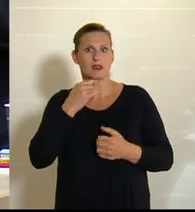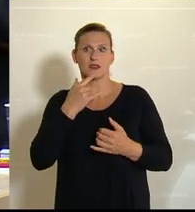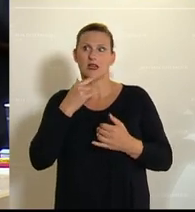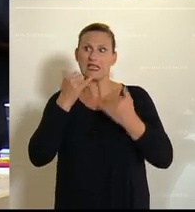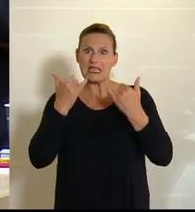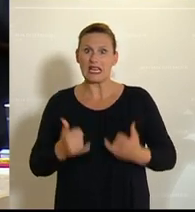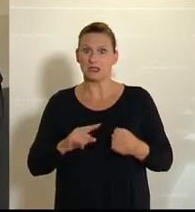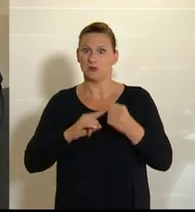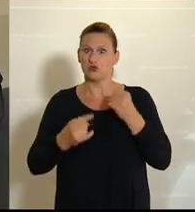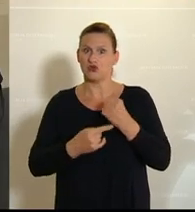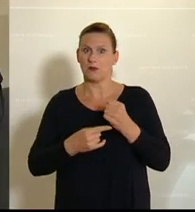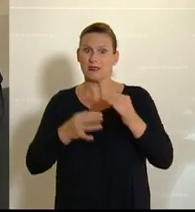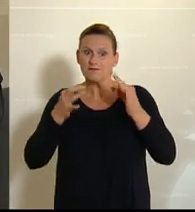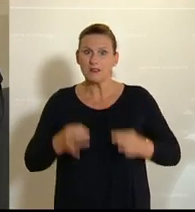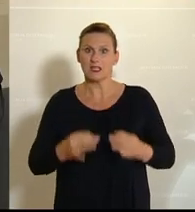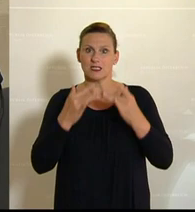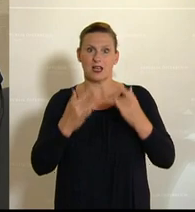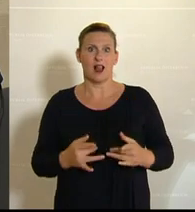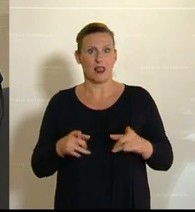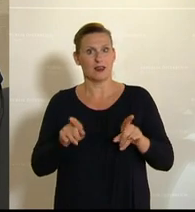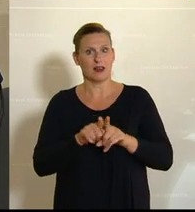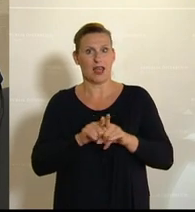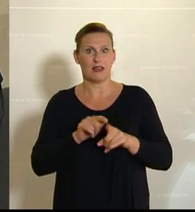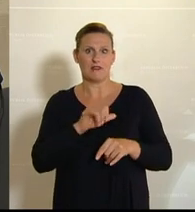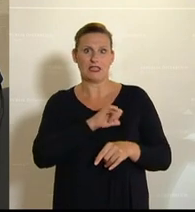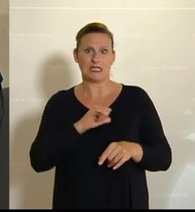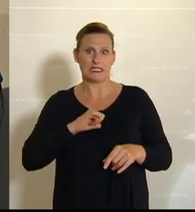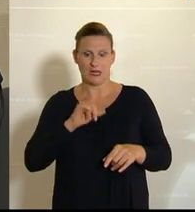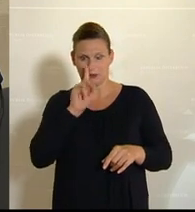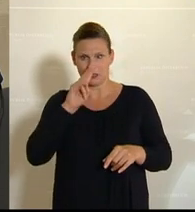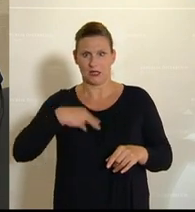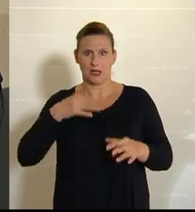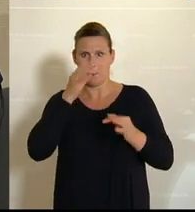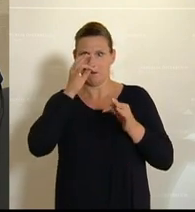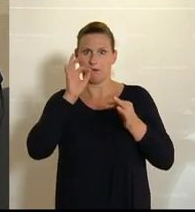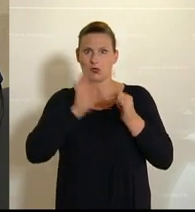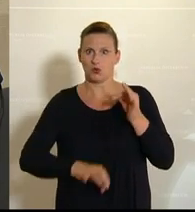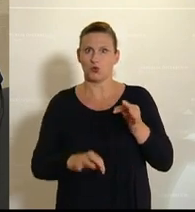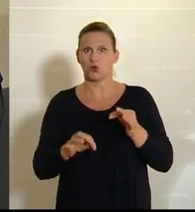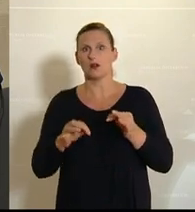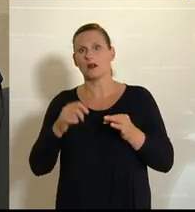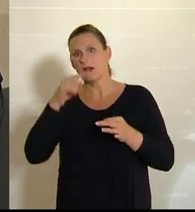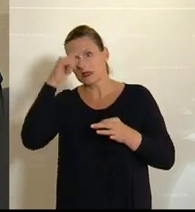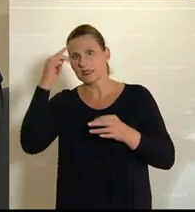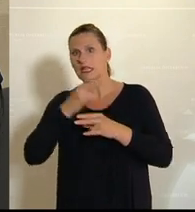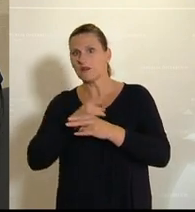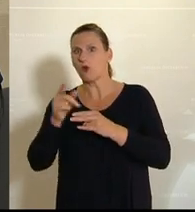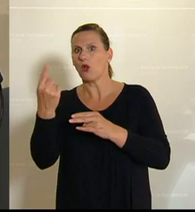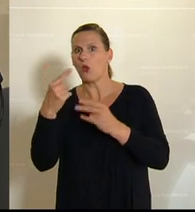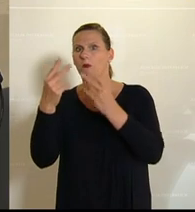Zahlen abzugeben, wäre fast ein Selbstbetrug. Ein Kassasturz fürs Budget macht erst im Herbst Sinn und weiter.